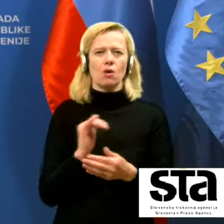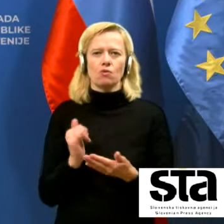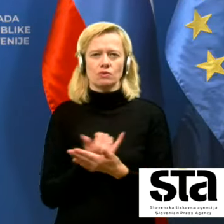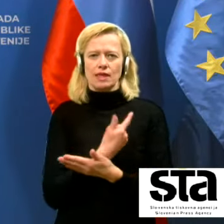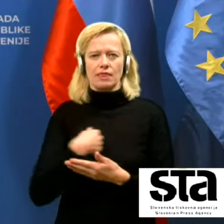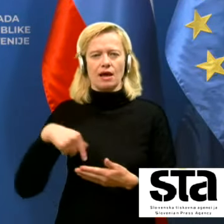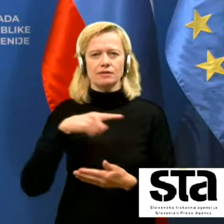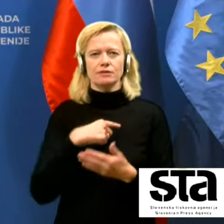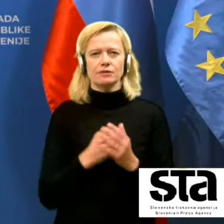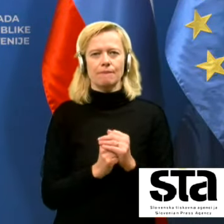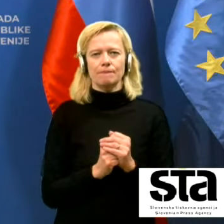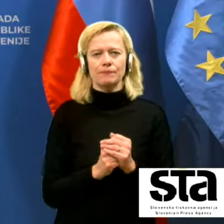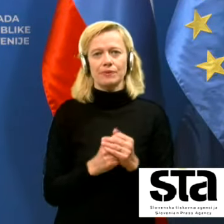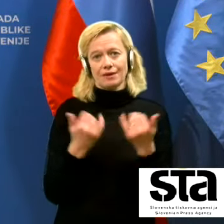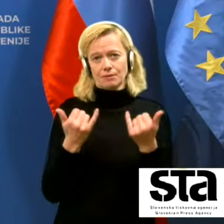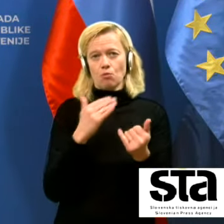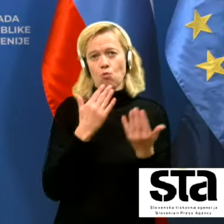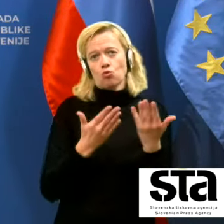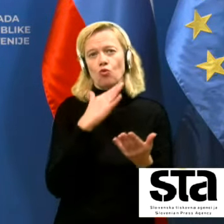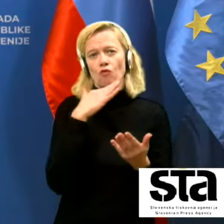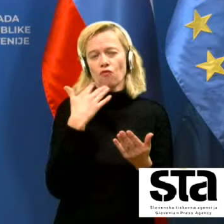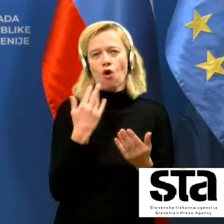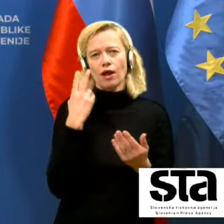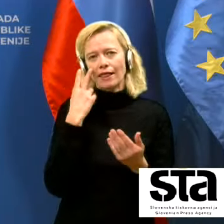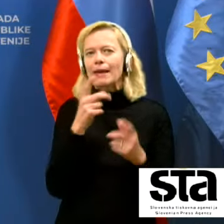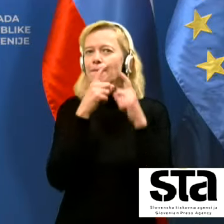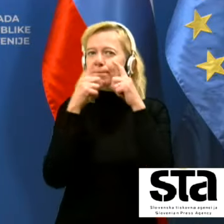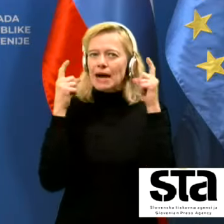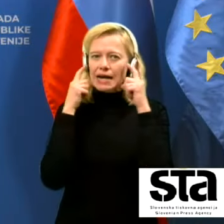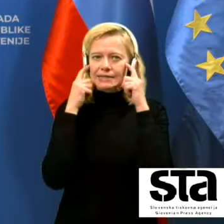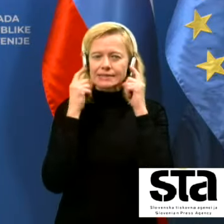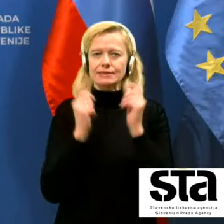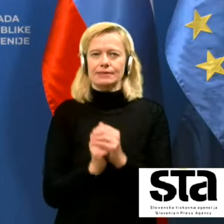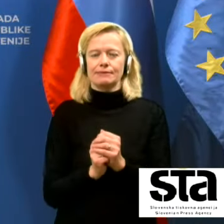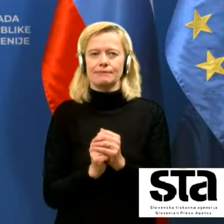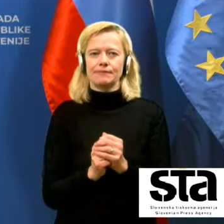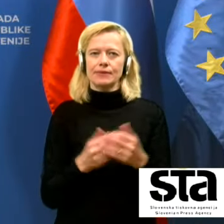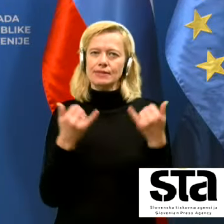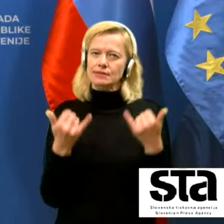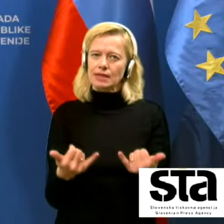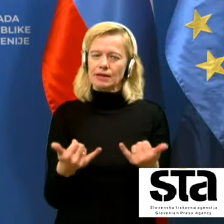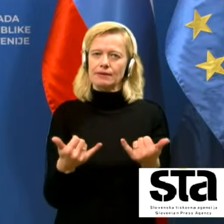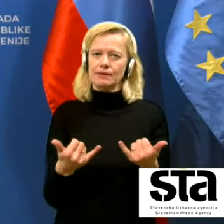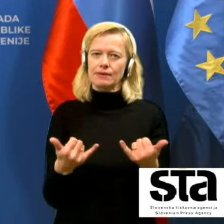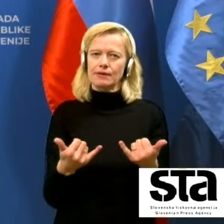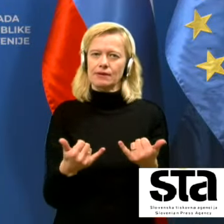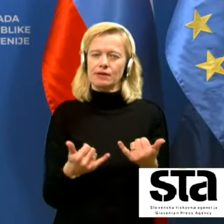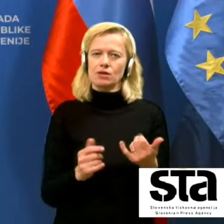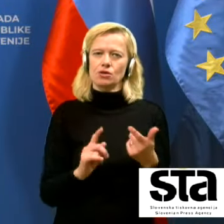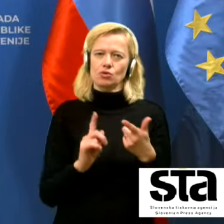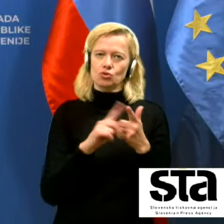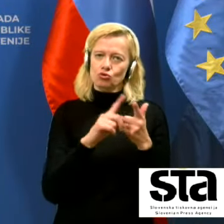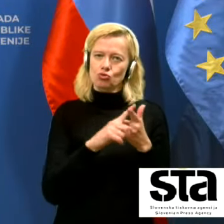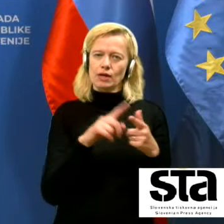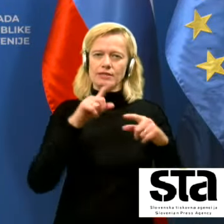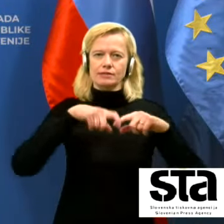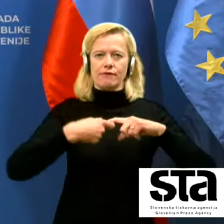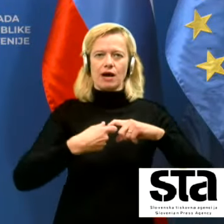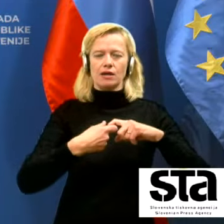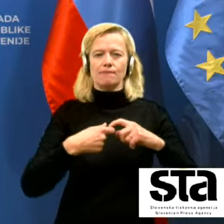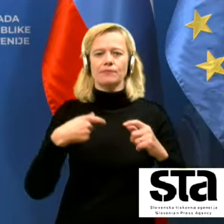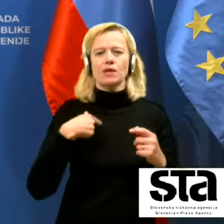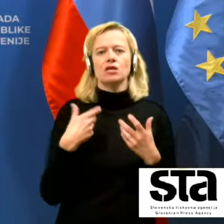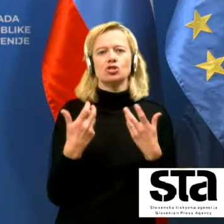Mogoče je dovolj glede samih mask v tem delu. Zdaj, druga stvar, ki sem želel